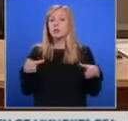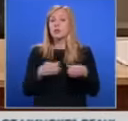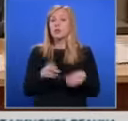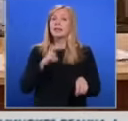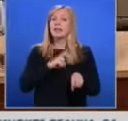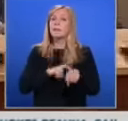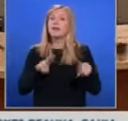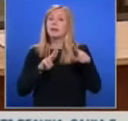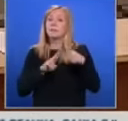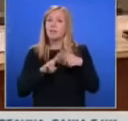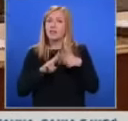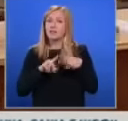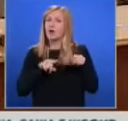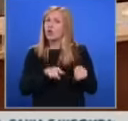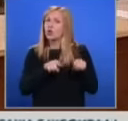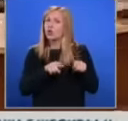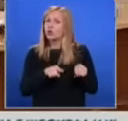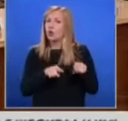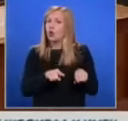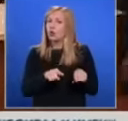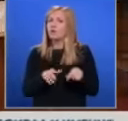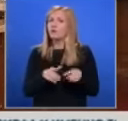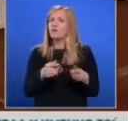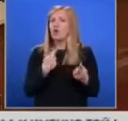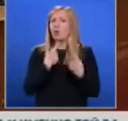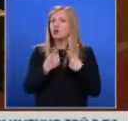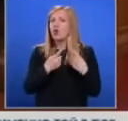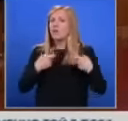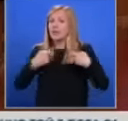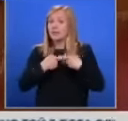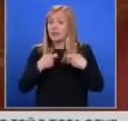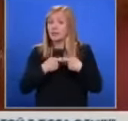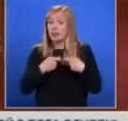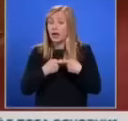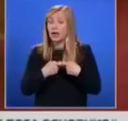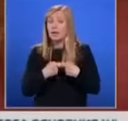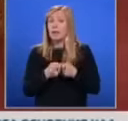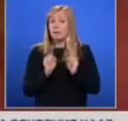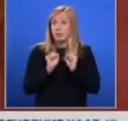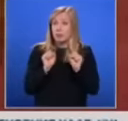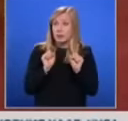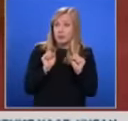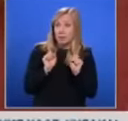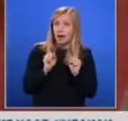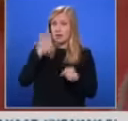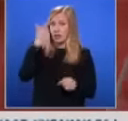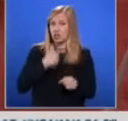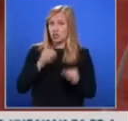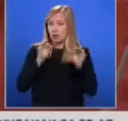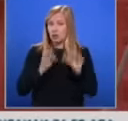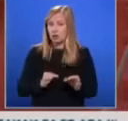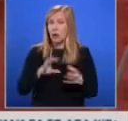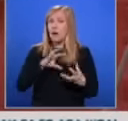Димитър Пешев, който в условията на война и под заплаха на личната и сигурност, и